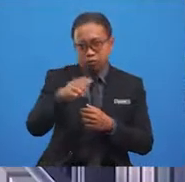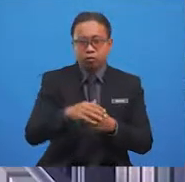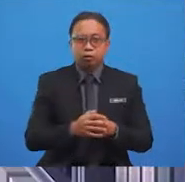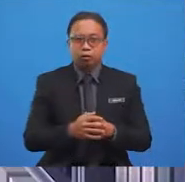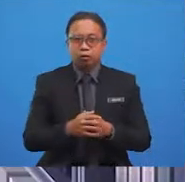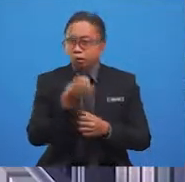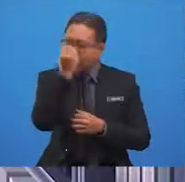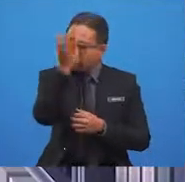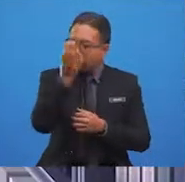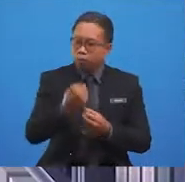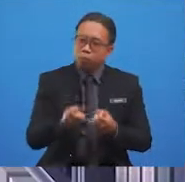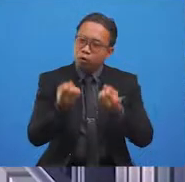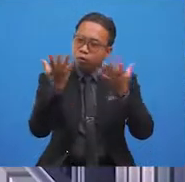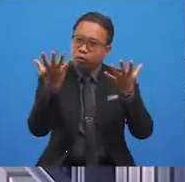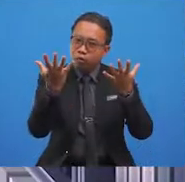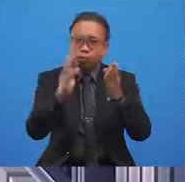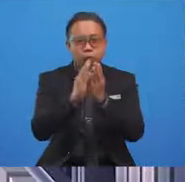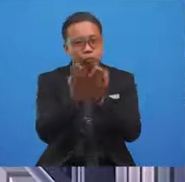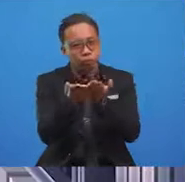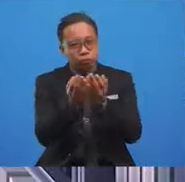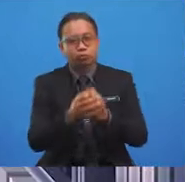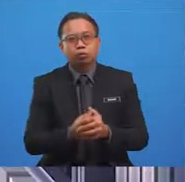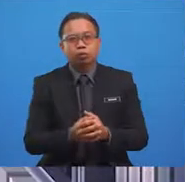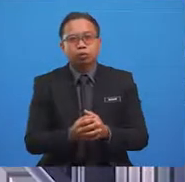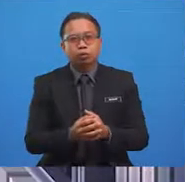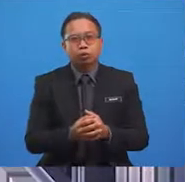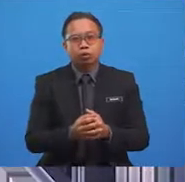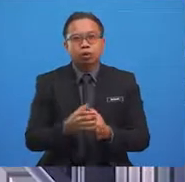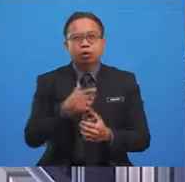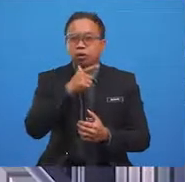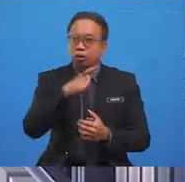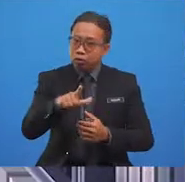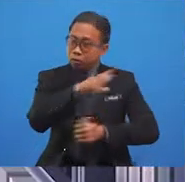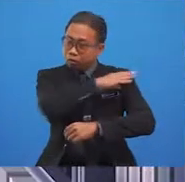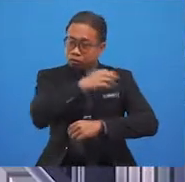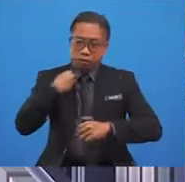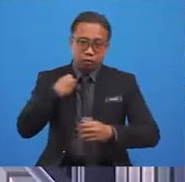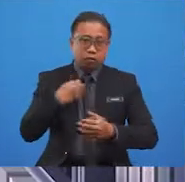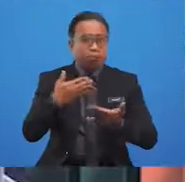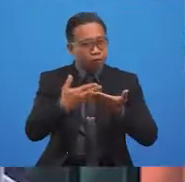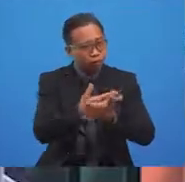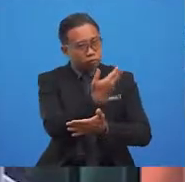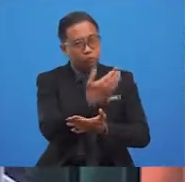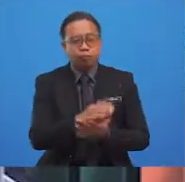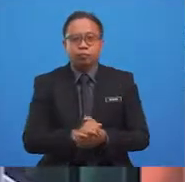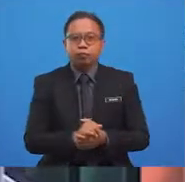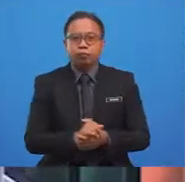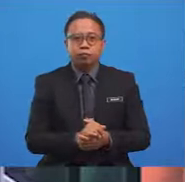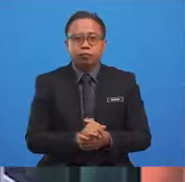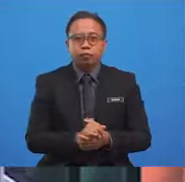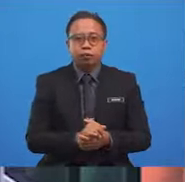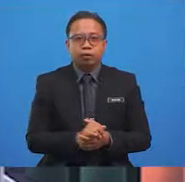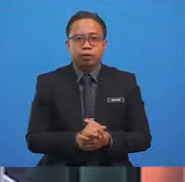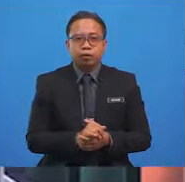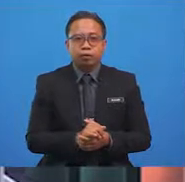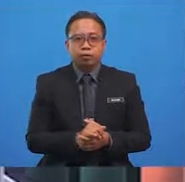there are a lot of books, old and new. Fun fact,